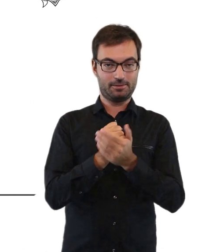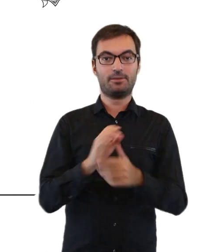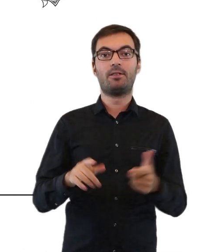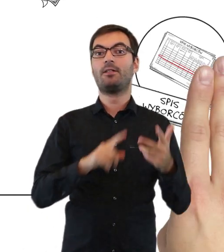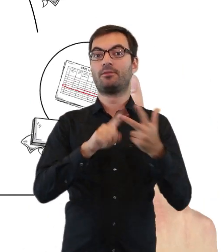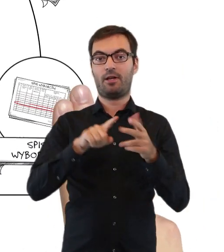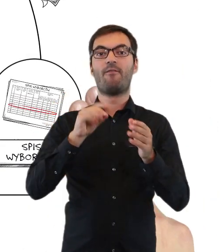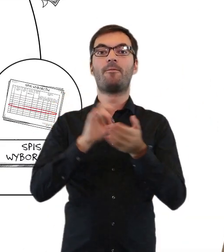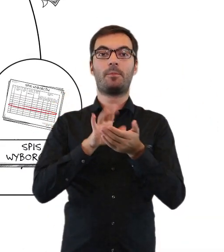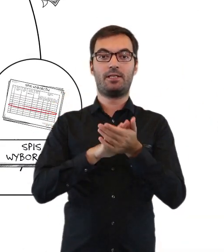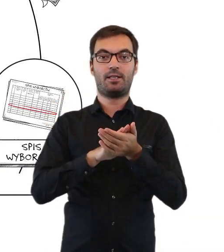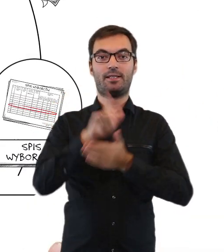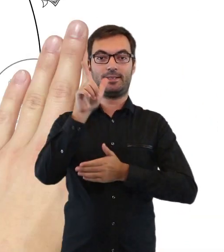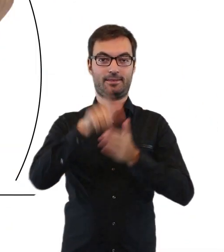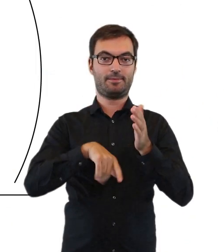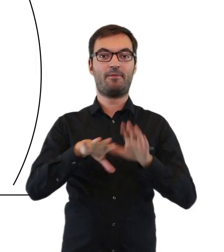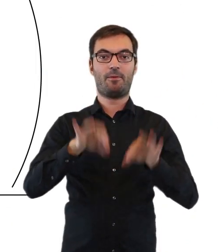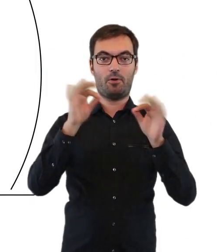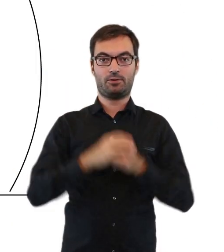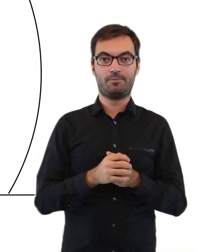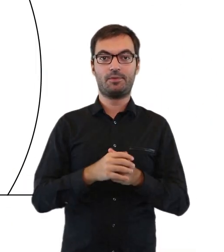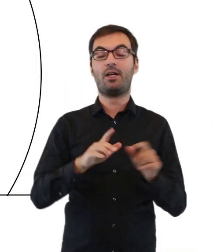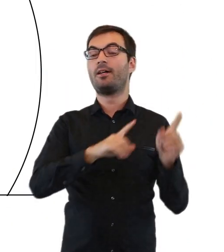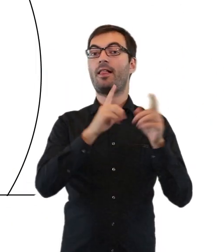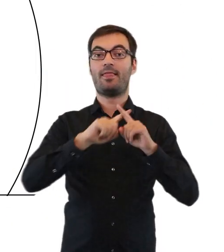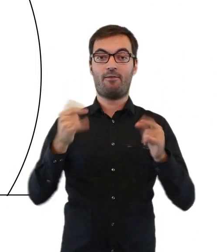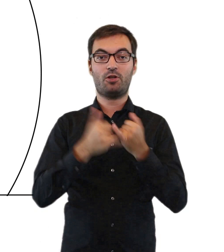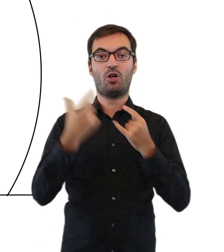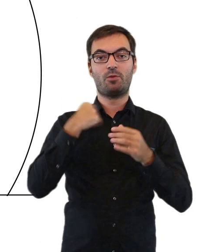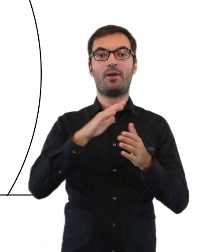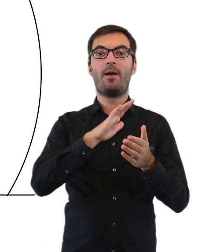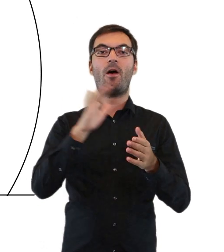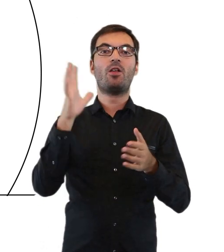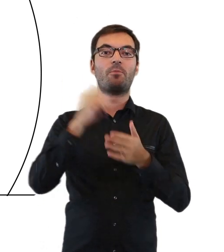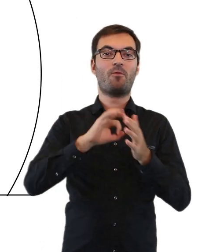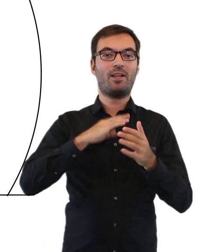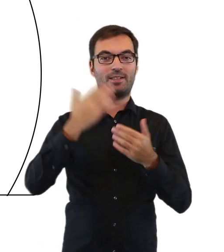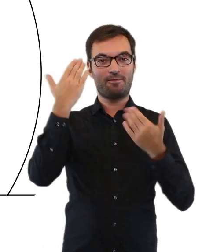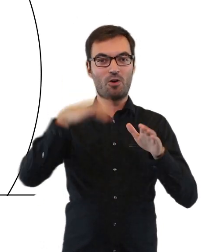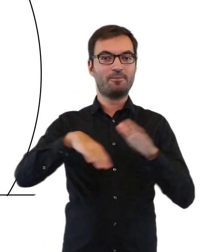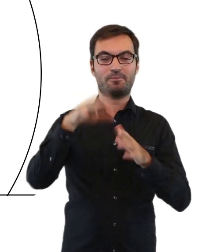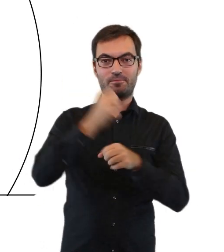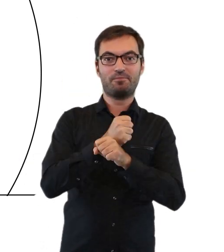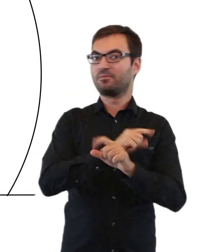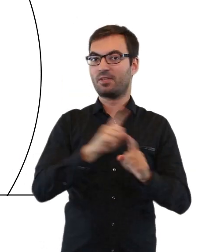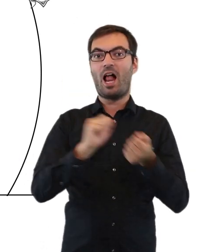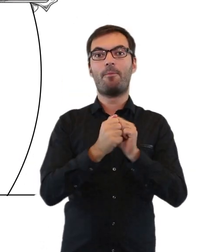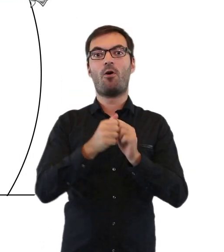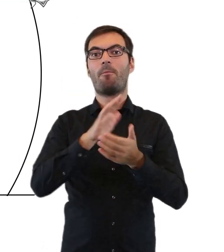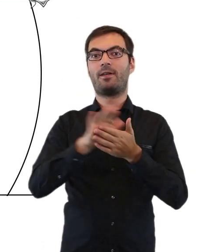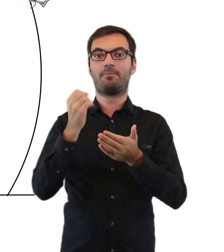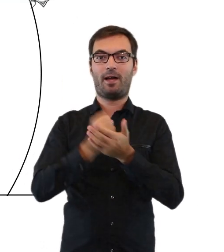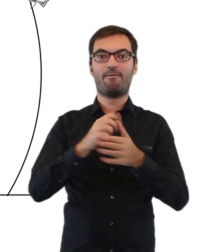i są wpisani do spisu wyborców. Nie mogą głosować osoby prawomocnie ubezwłasnowolnione ani pozbawione praw